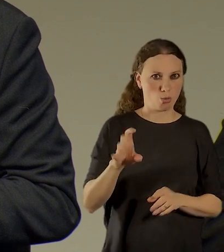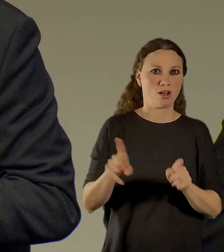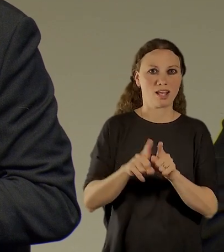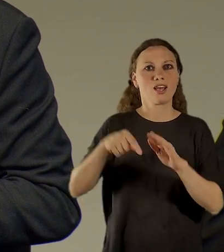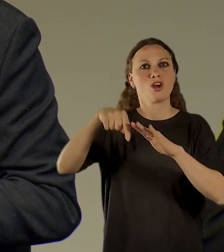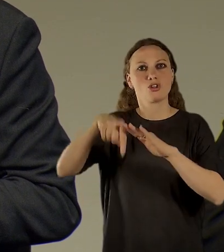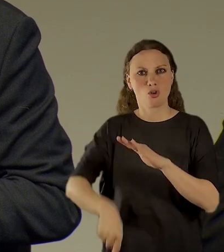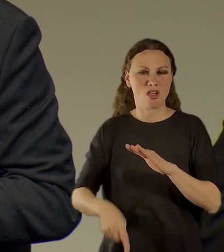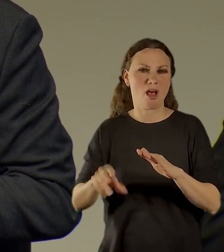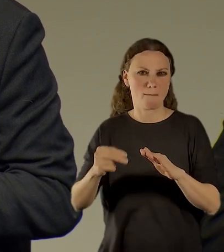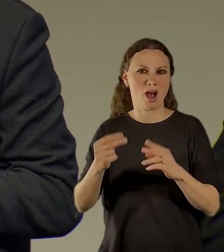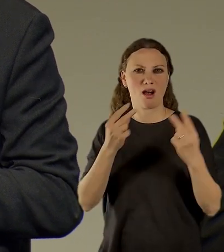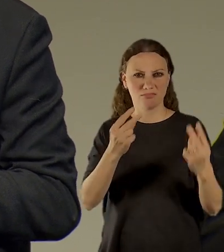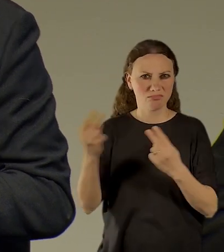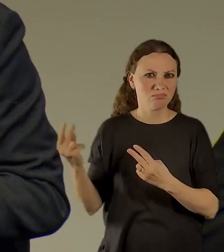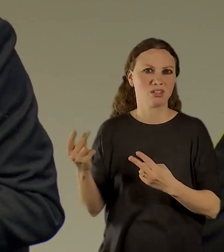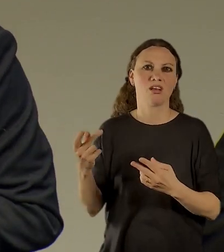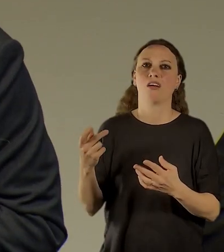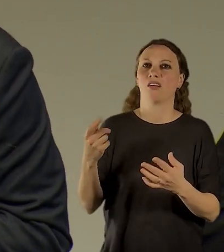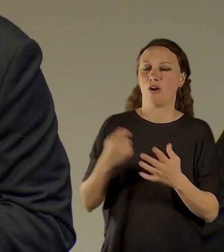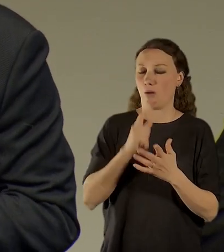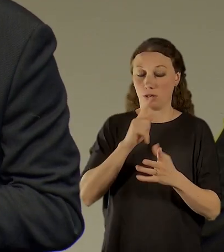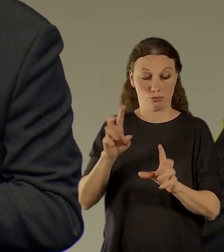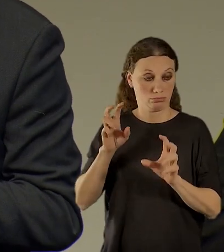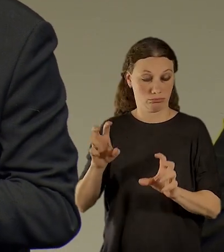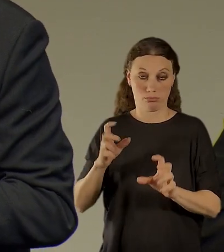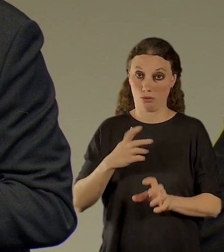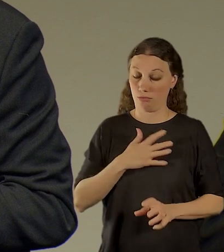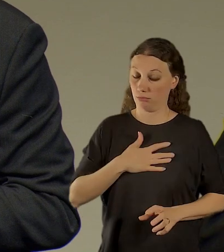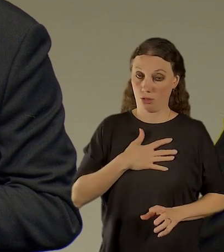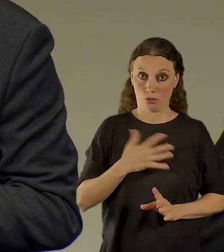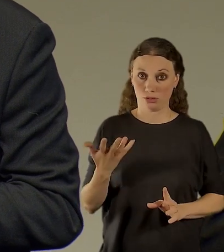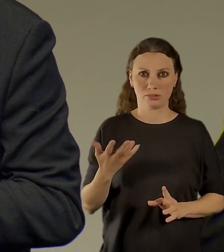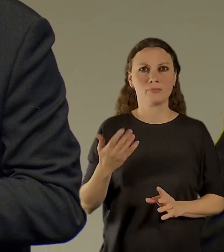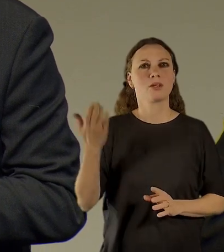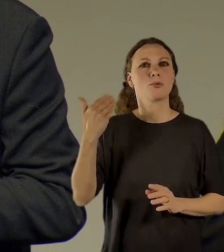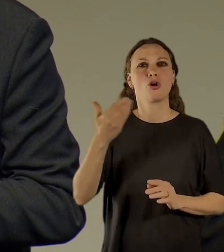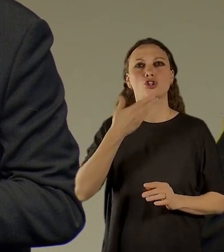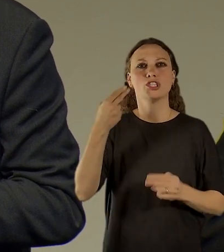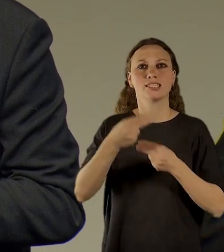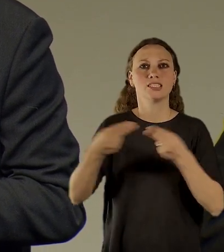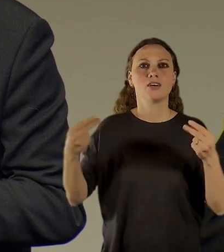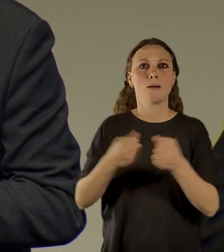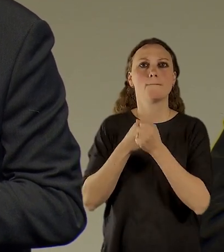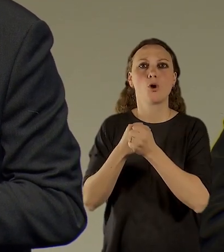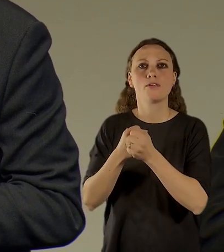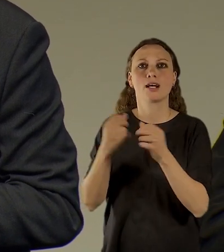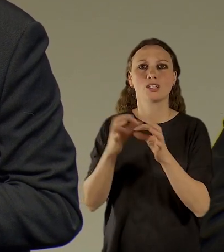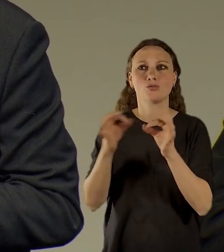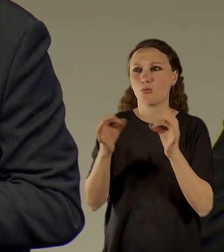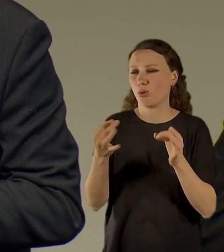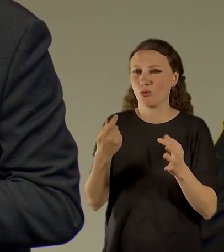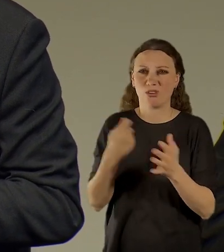strašidelná. Dělají to vodičkovi lidi prostě ze Českého svazu bojovníků za svobodu. Tam není třeba jediná obrazovka.